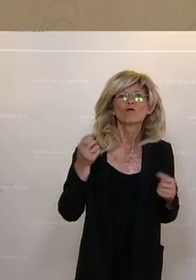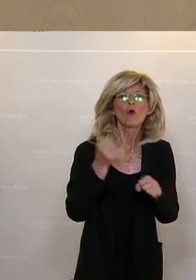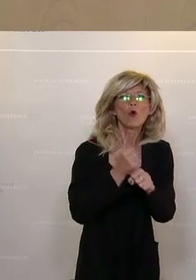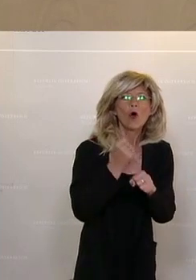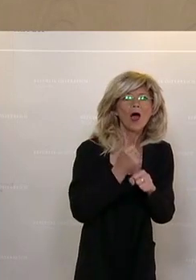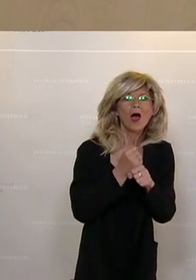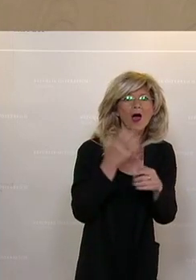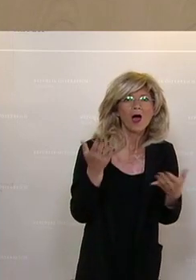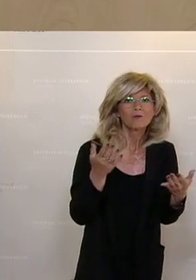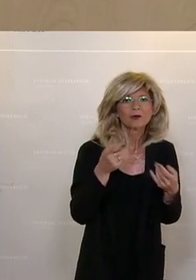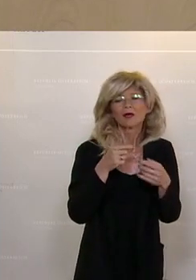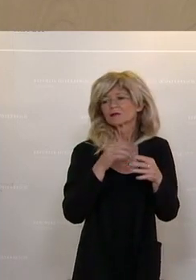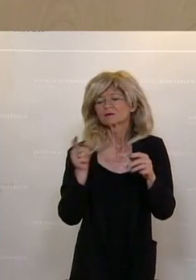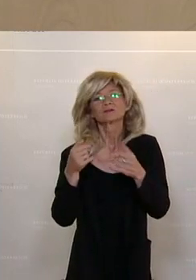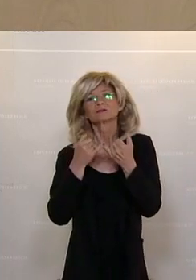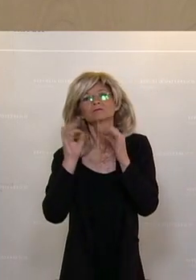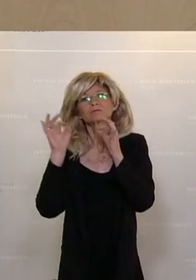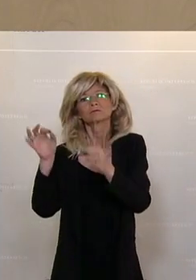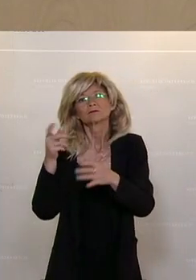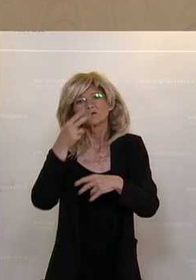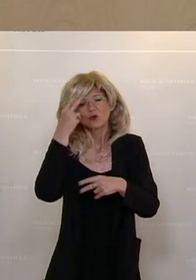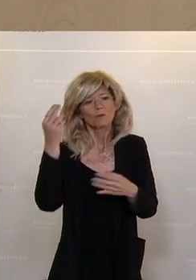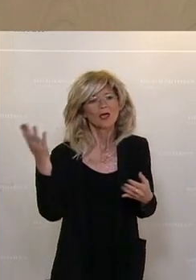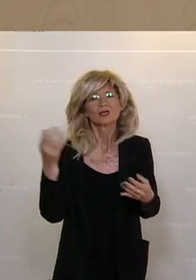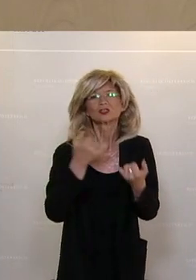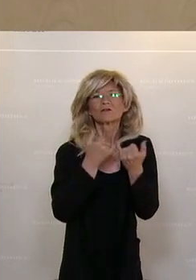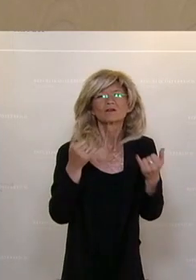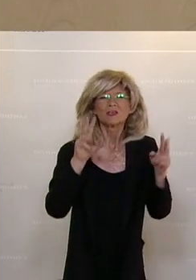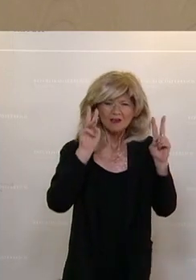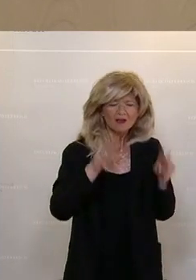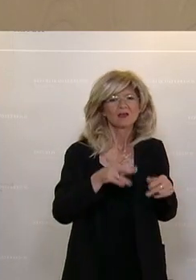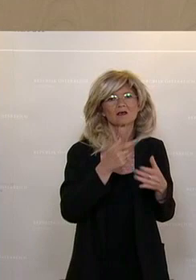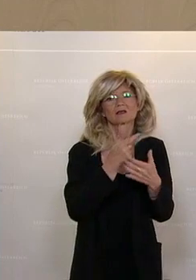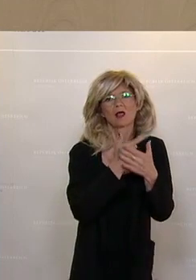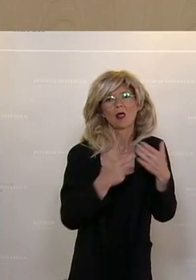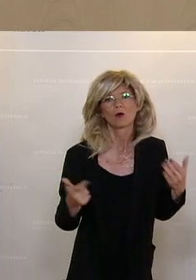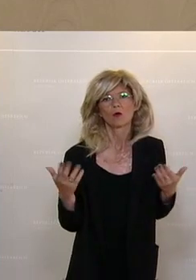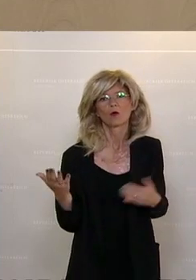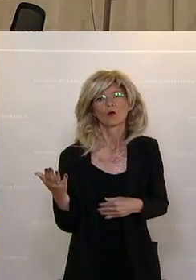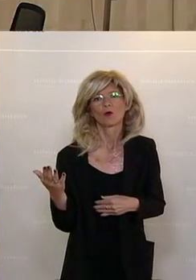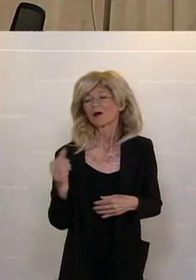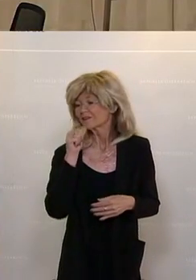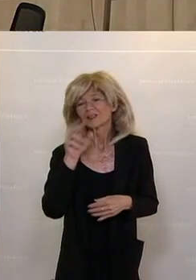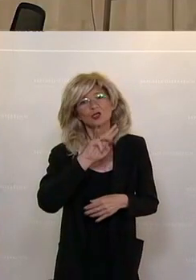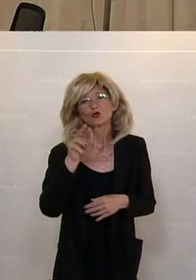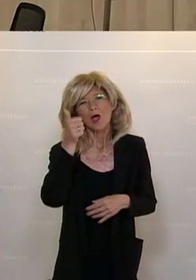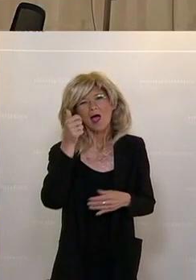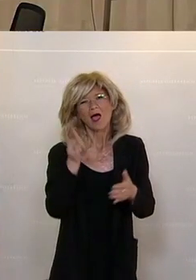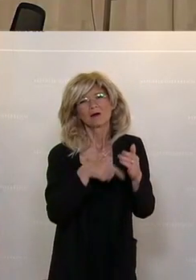die angepasste und erhöhte Entlohnung für die Menschen in diesem Bereich? Und zwar nicht einmalig, Herr Bundesminister,